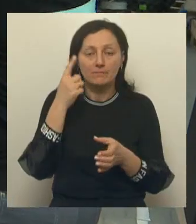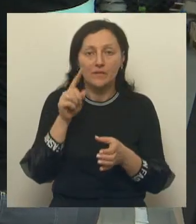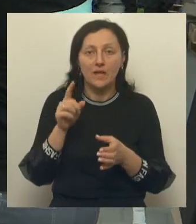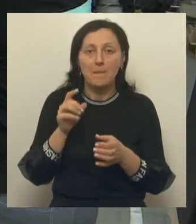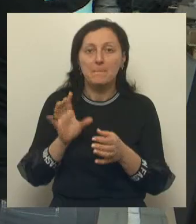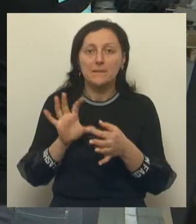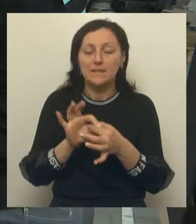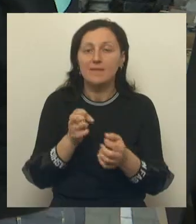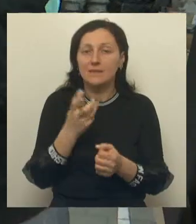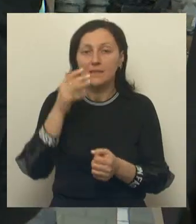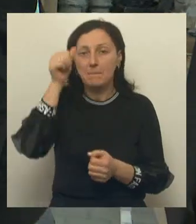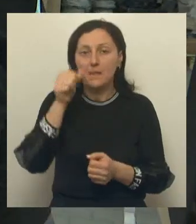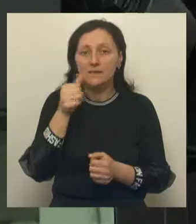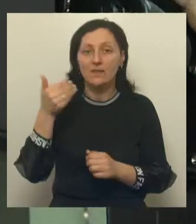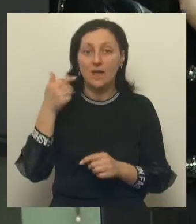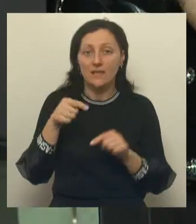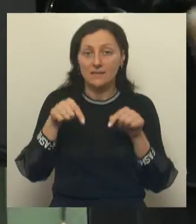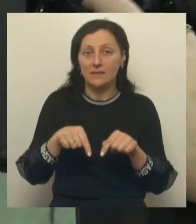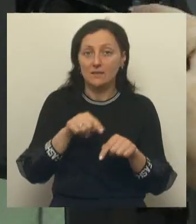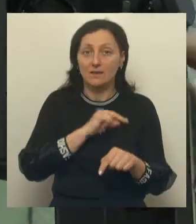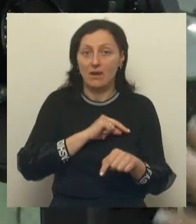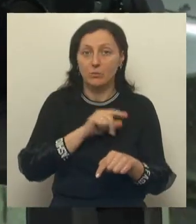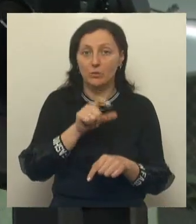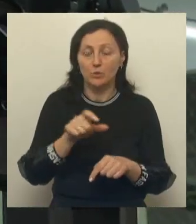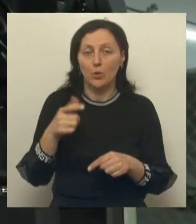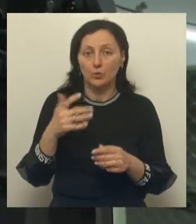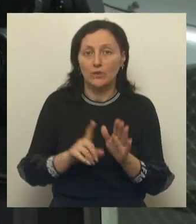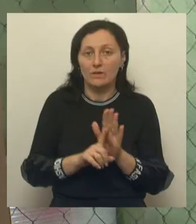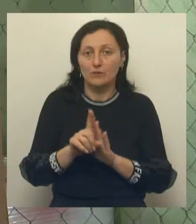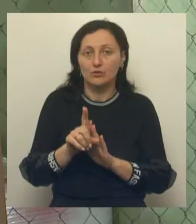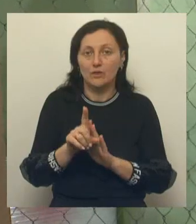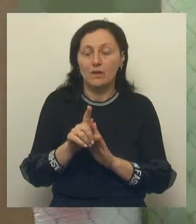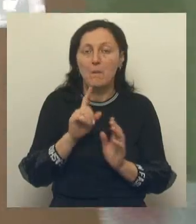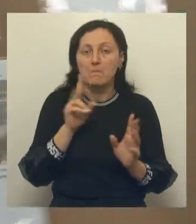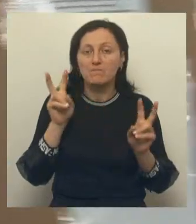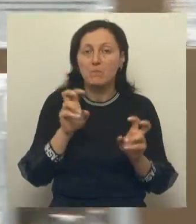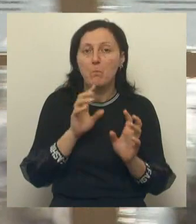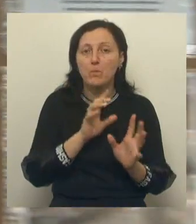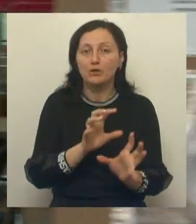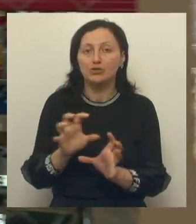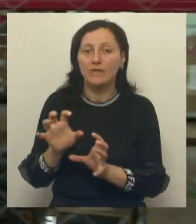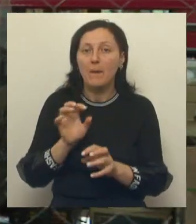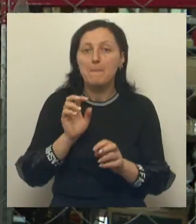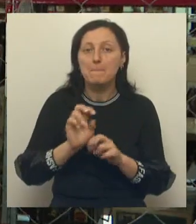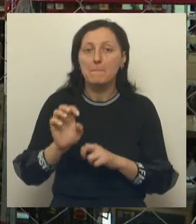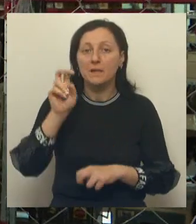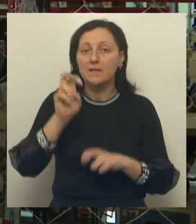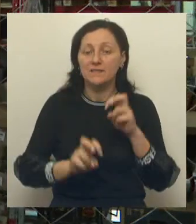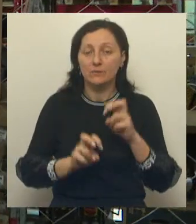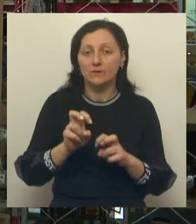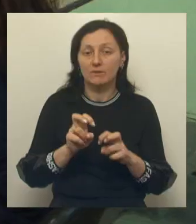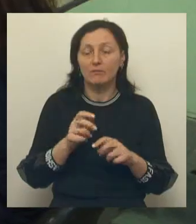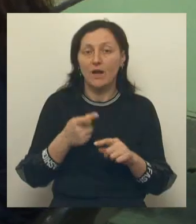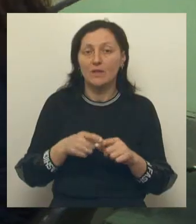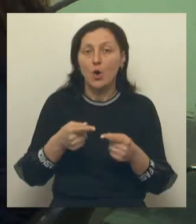месяцев назад. Здесь специалисты РЦК уже в полной мере внедряют инструменты бережливого производства. Эталонный участок – пример